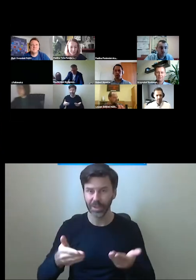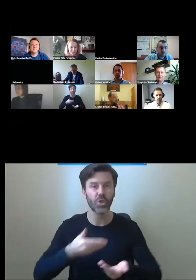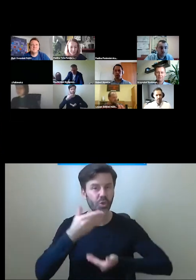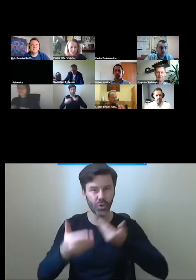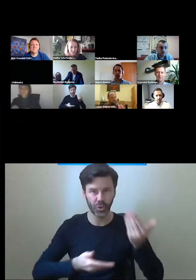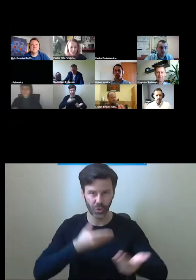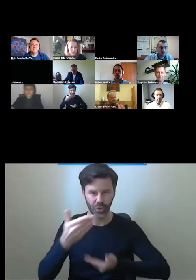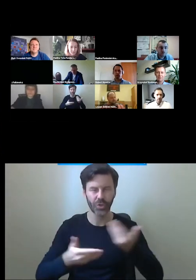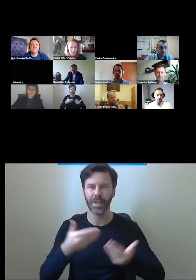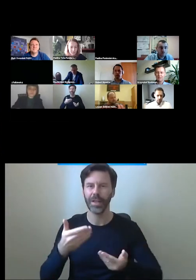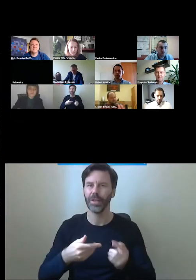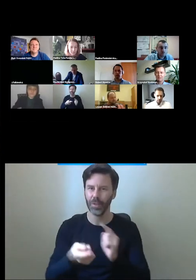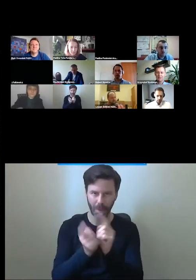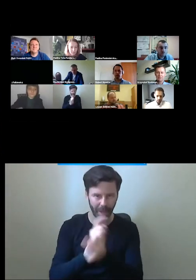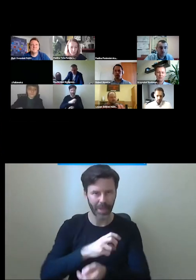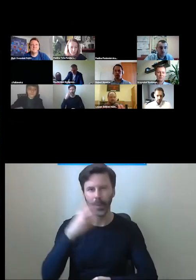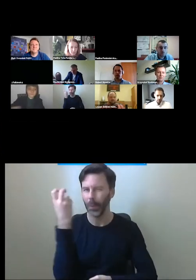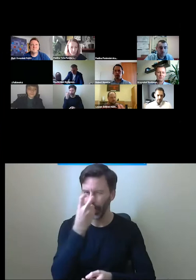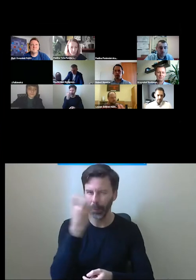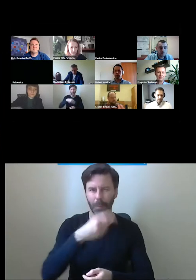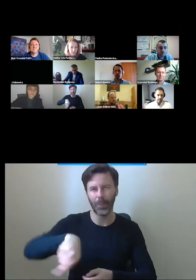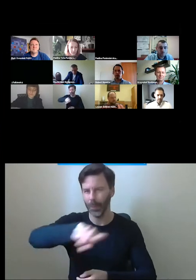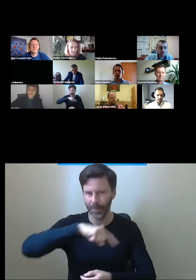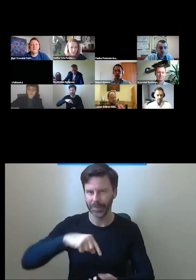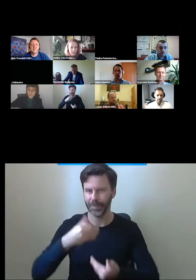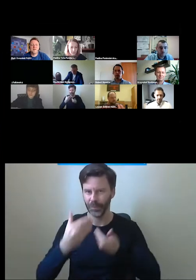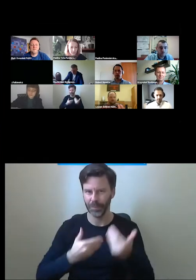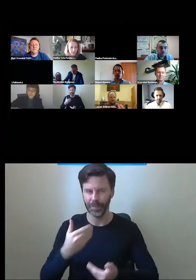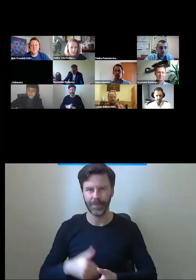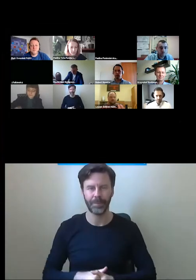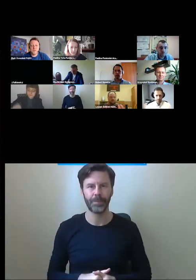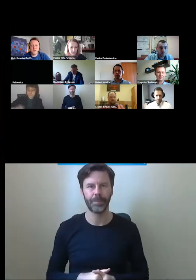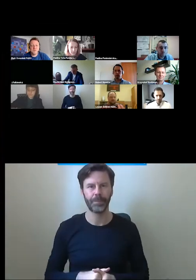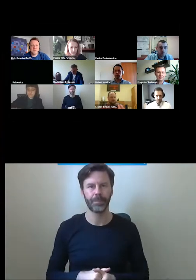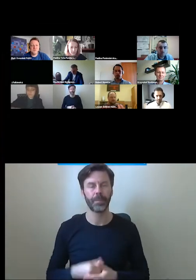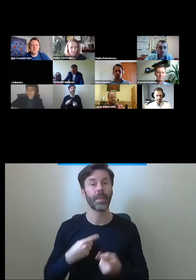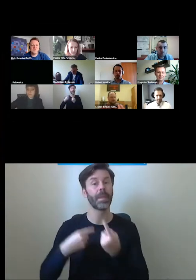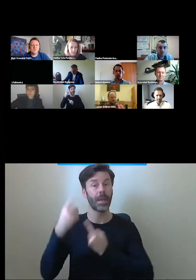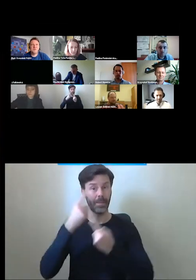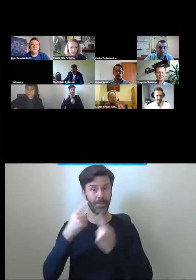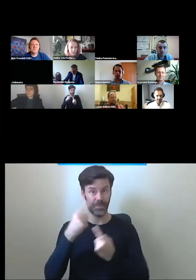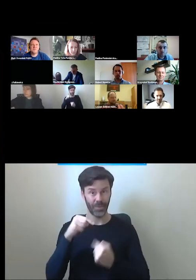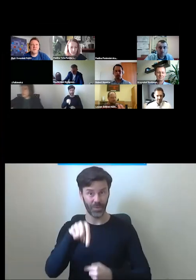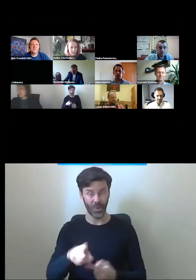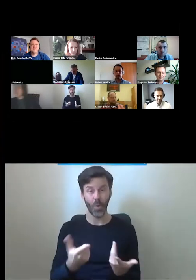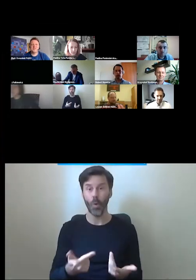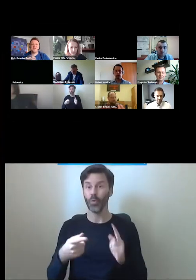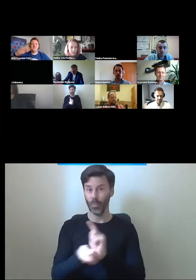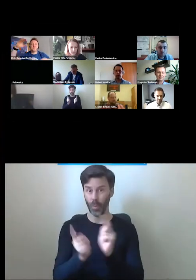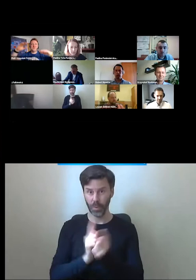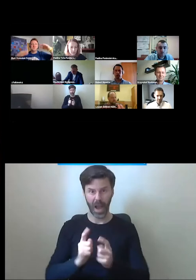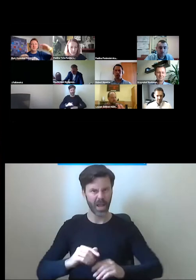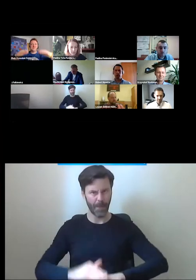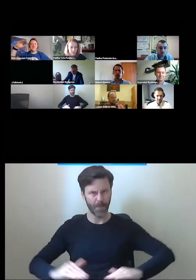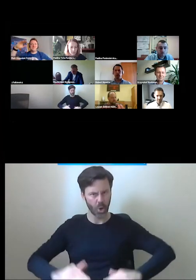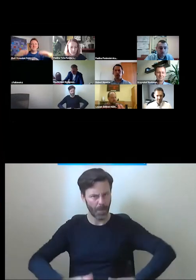interesującego spotkania i zachęcam do dyskusji. Ja myślę, że spotkanie będzie nie tylko na wysokim poziomie, ale też będzie na tym